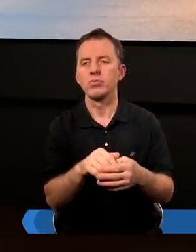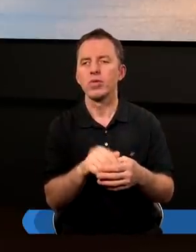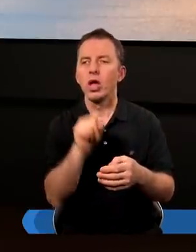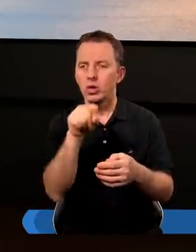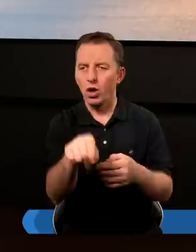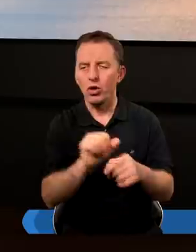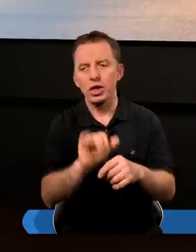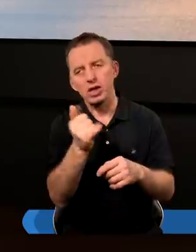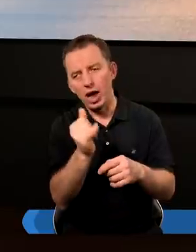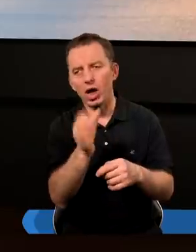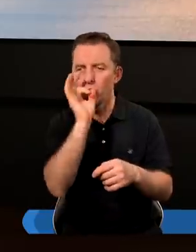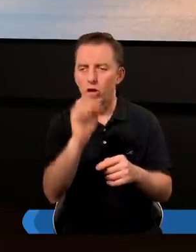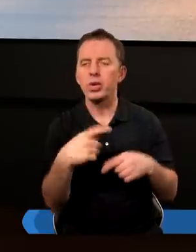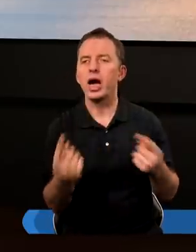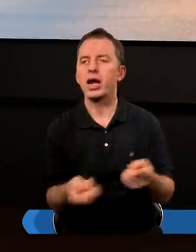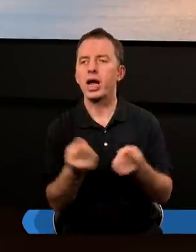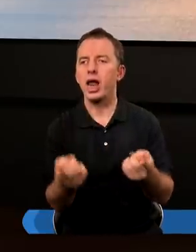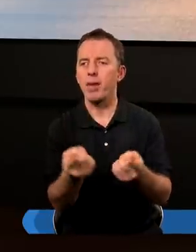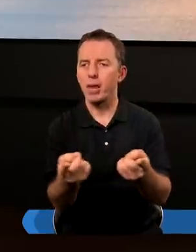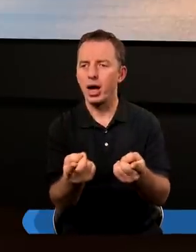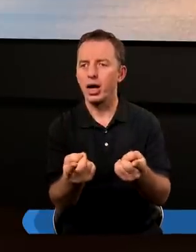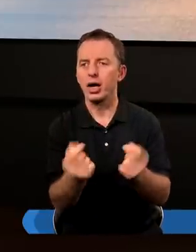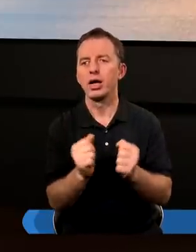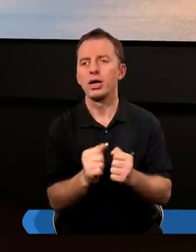To jest jak dobra reklama.